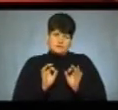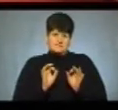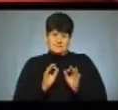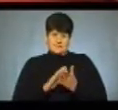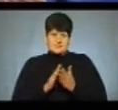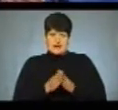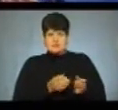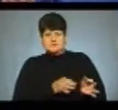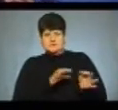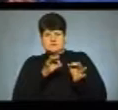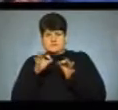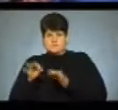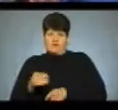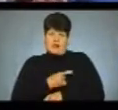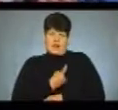транспортуємо в лікарні.